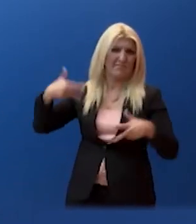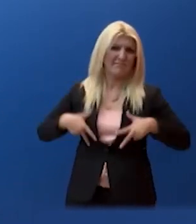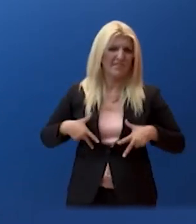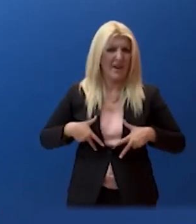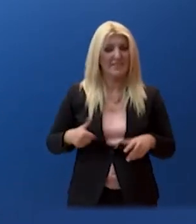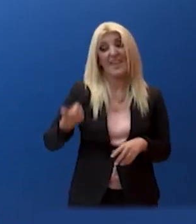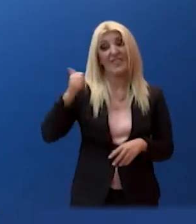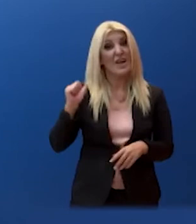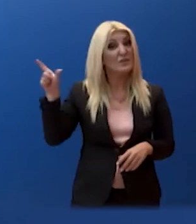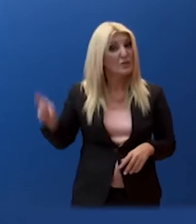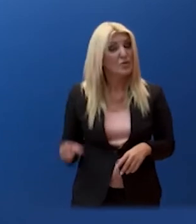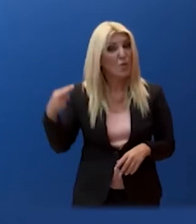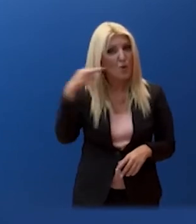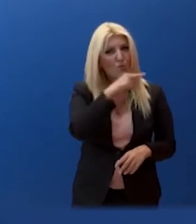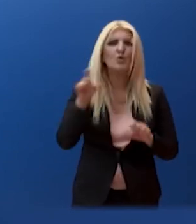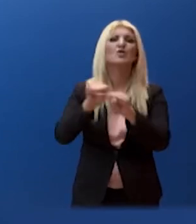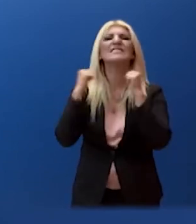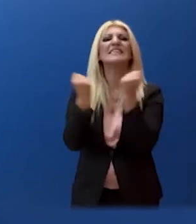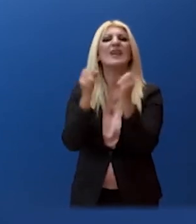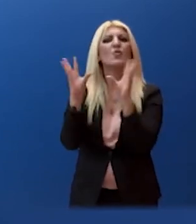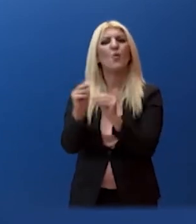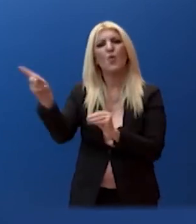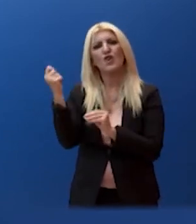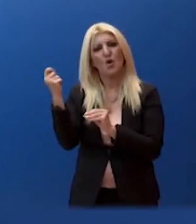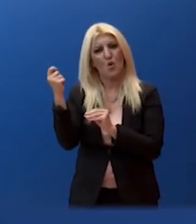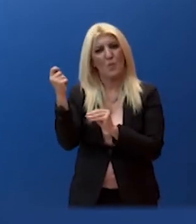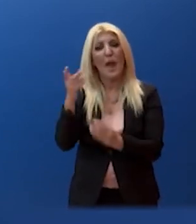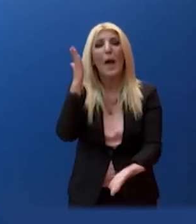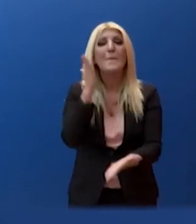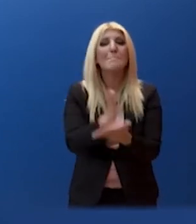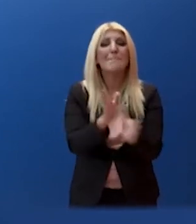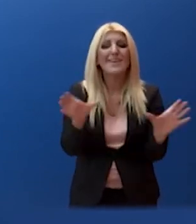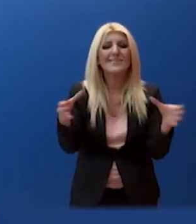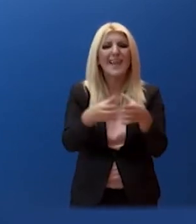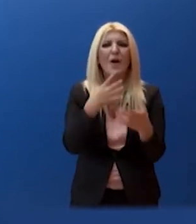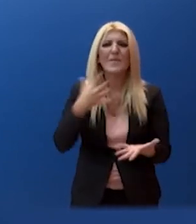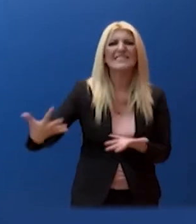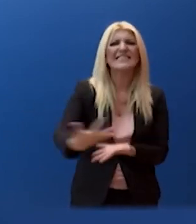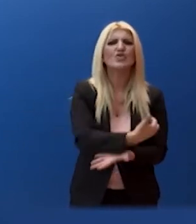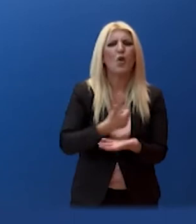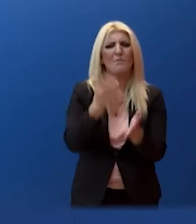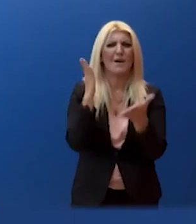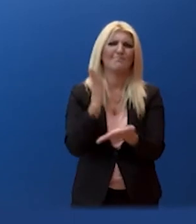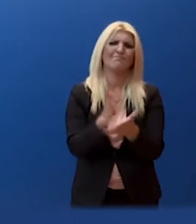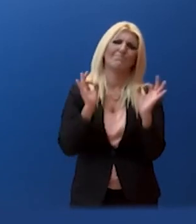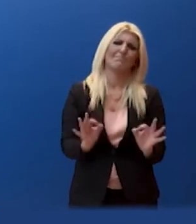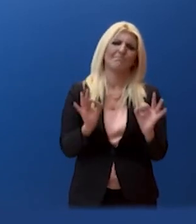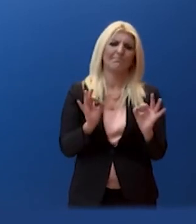Συνέδριο του Economist, τα χρόνια εκείνα η Μεσαία Τάξη υποτιμήθηκε με δεδομένη την ευρύτερη συνσφορά της στη χώρα.